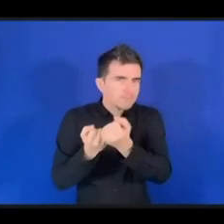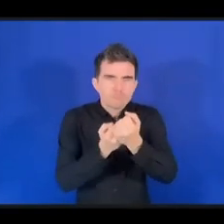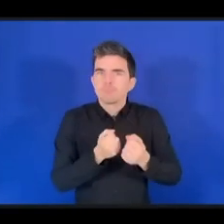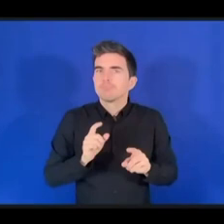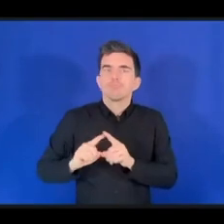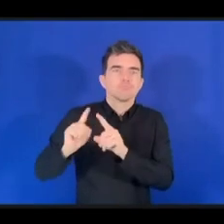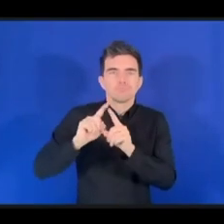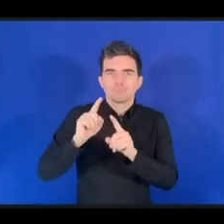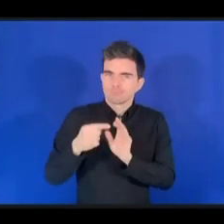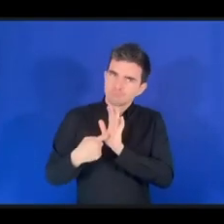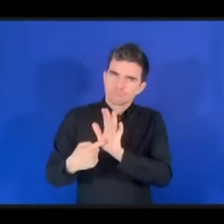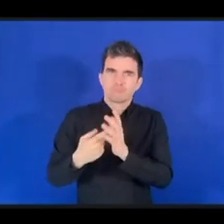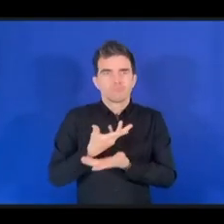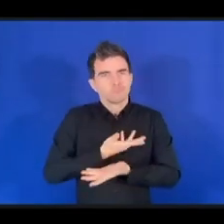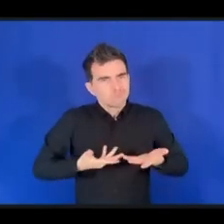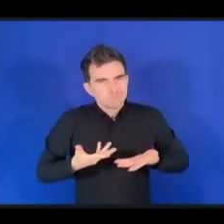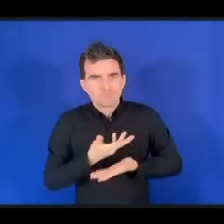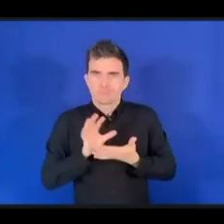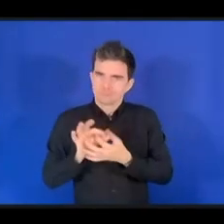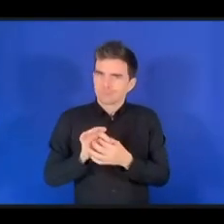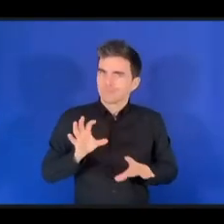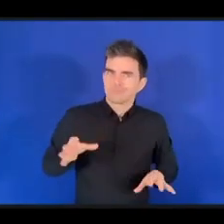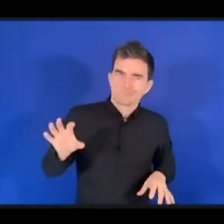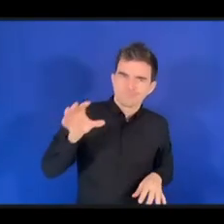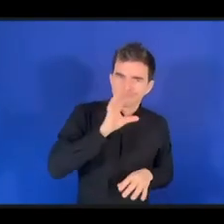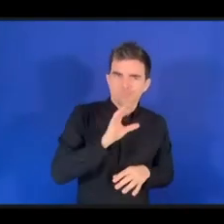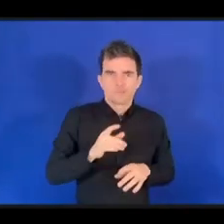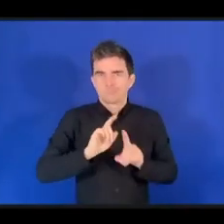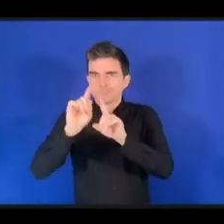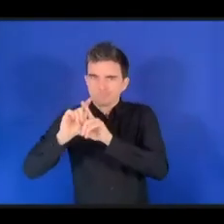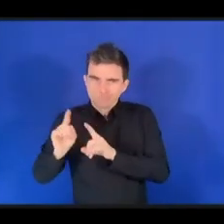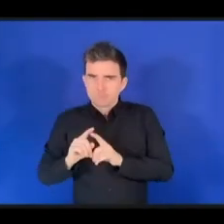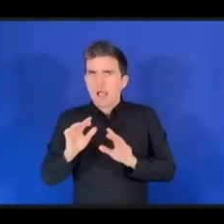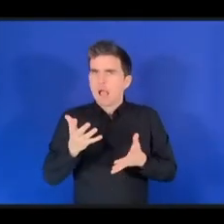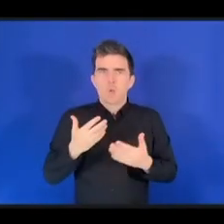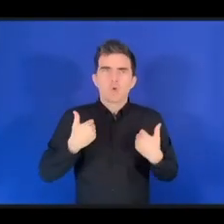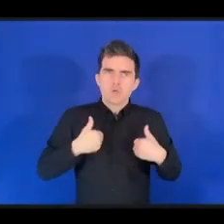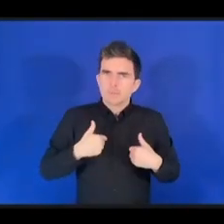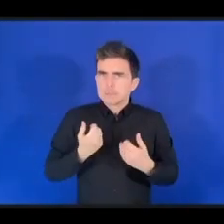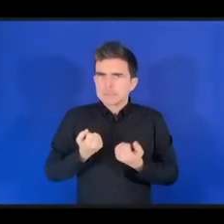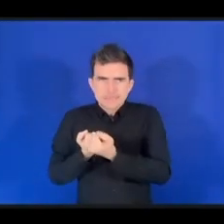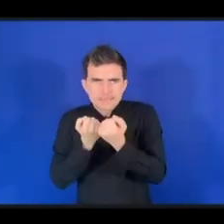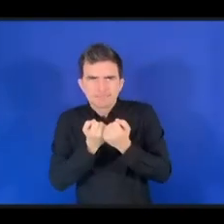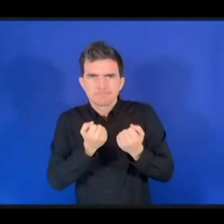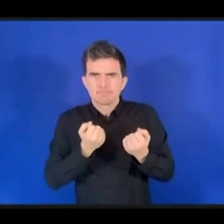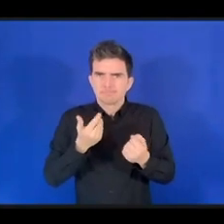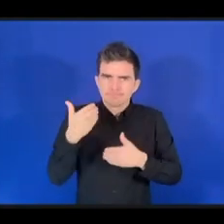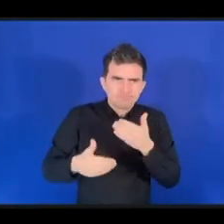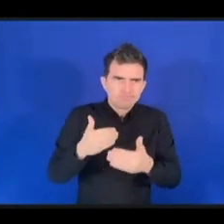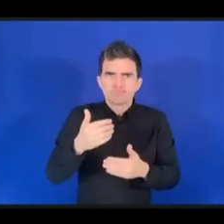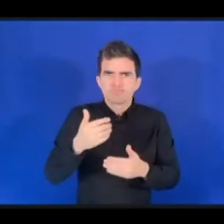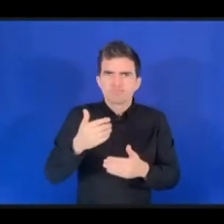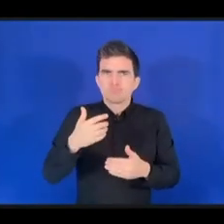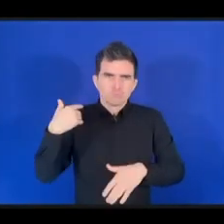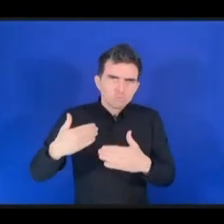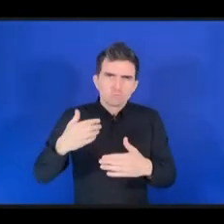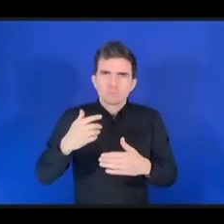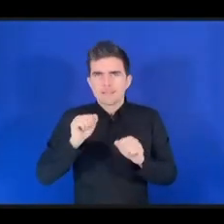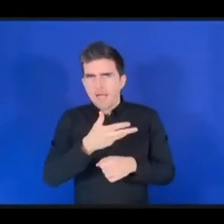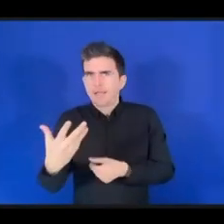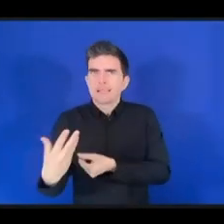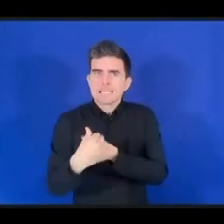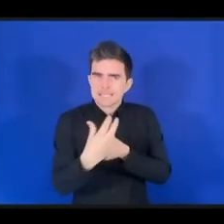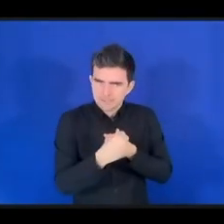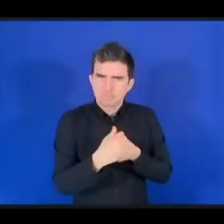к этим дискуссиям с интересованных сторон и привлекать ресурсы, обеспечивающие полноценное участие. Если говорить о